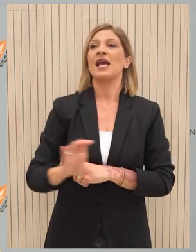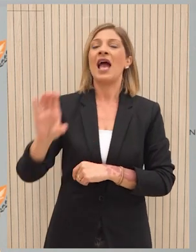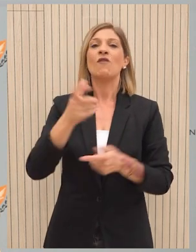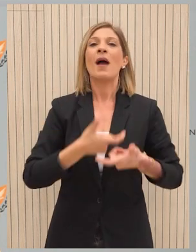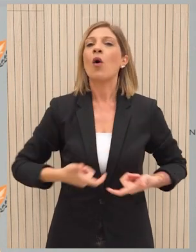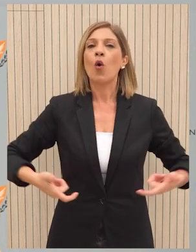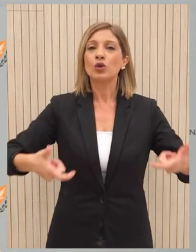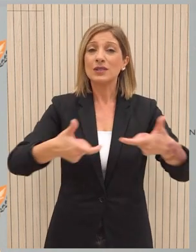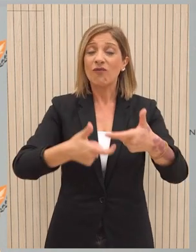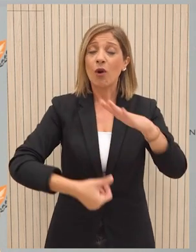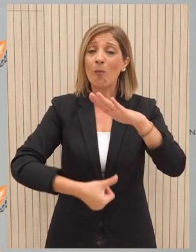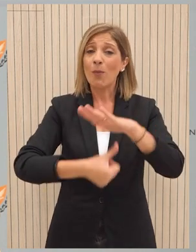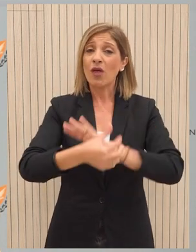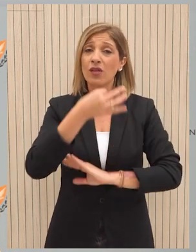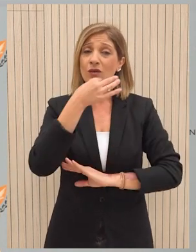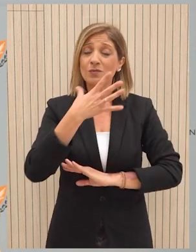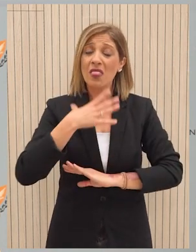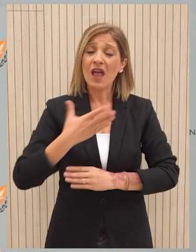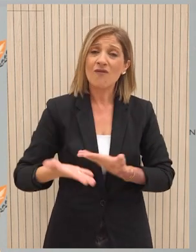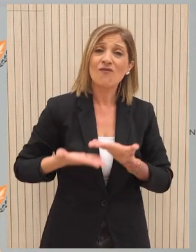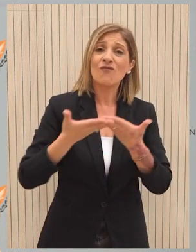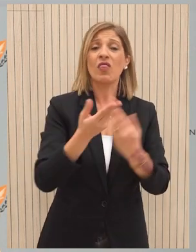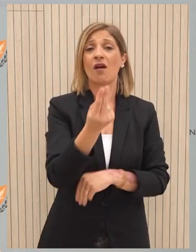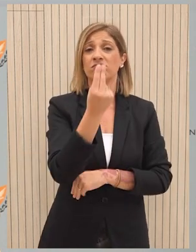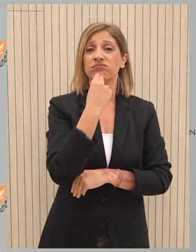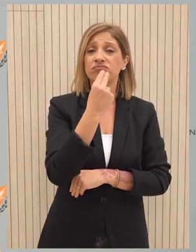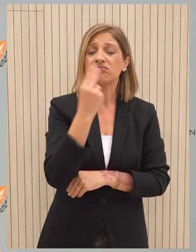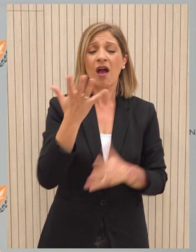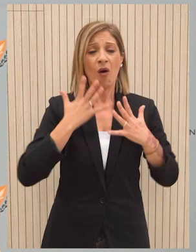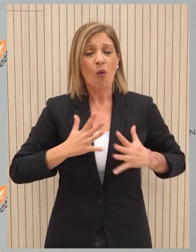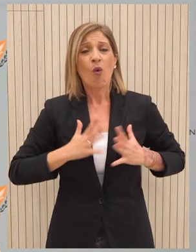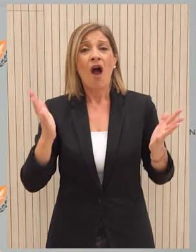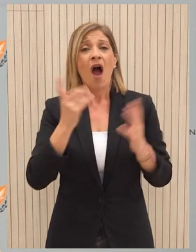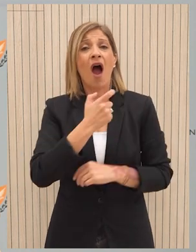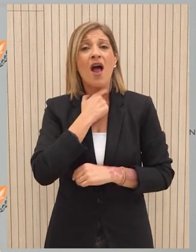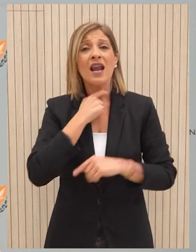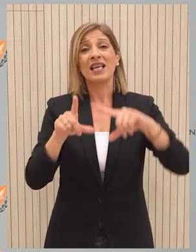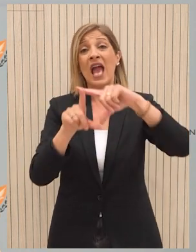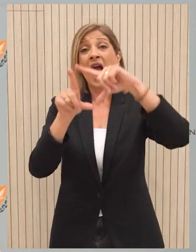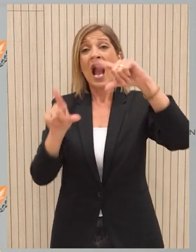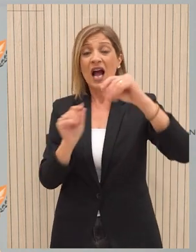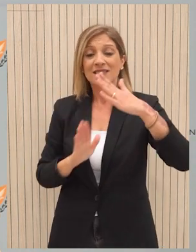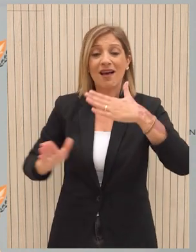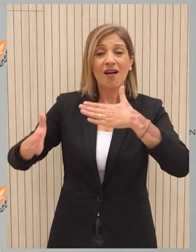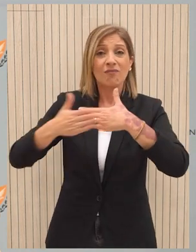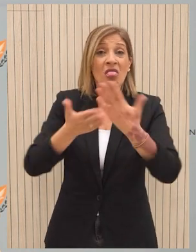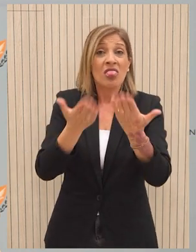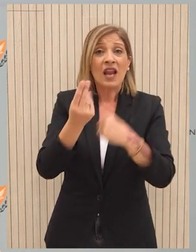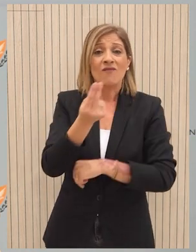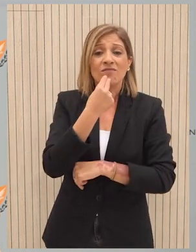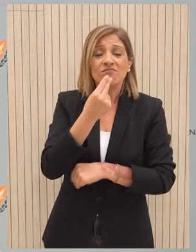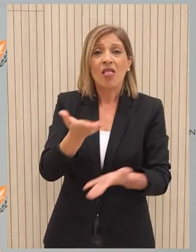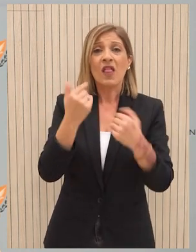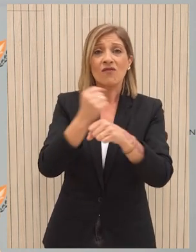Συμβουλίου, στόχο έχει την αποστολή τροφίμων και ειδών πρώτης ανάγκης στη Γάζα, η οποία σήμερα είναι αποκλεισμένη από φάρμακα, νερά και